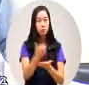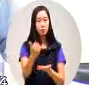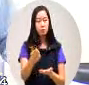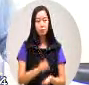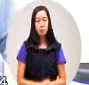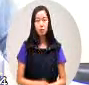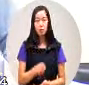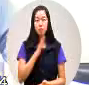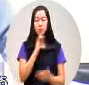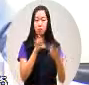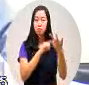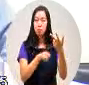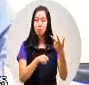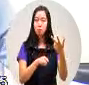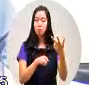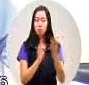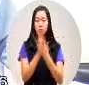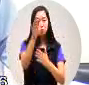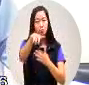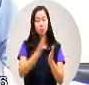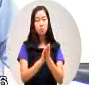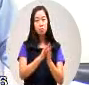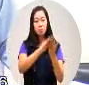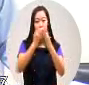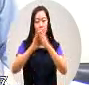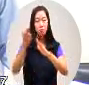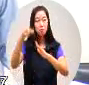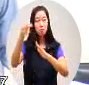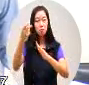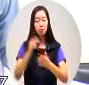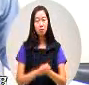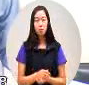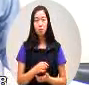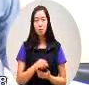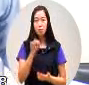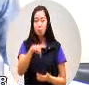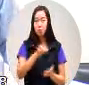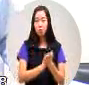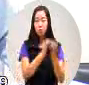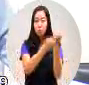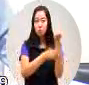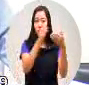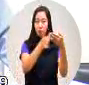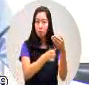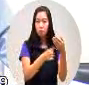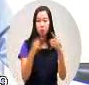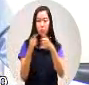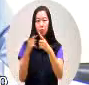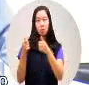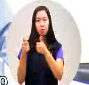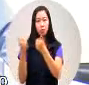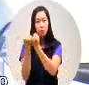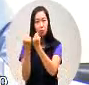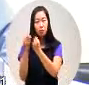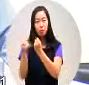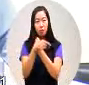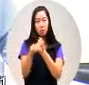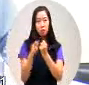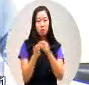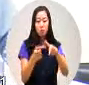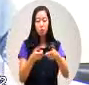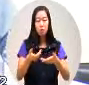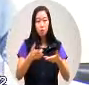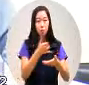下一个是七个下一个是两百户那么这个法令跟人道当公务员